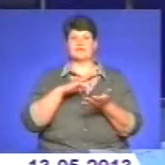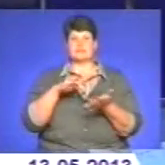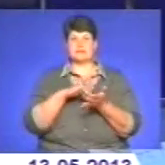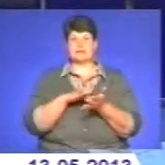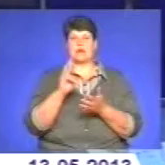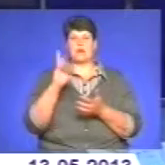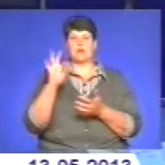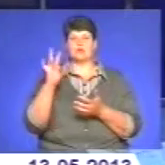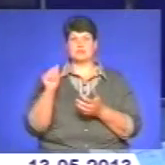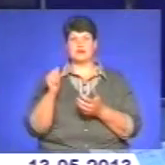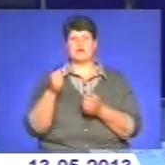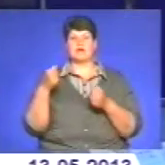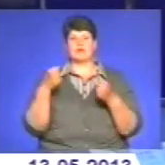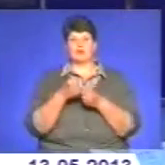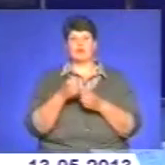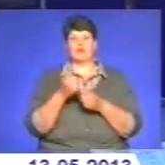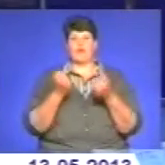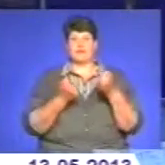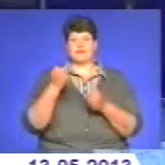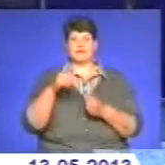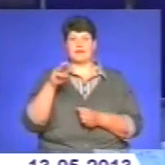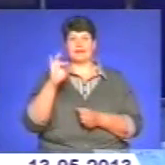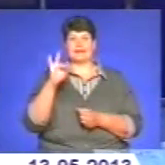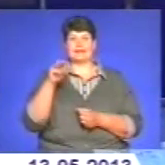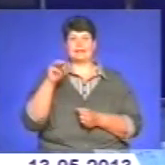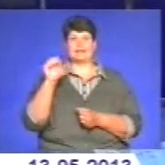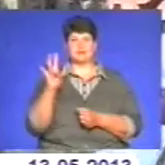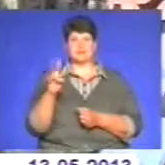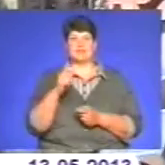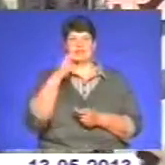контраварійного водіння «Титан», який відкрили учора в Тернополі.